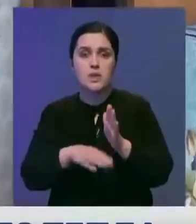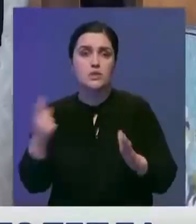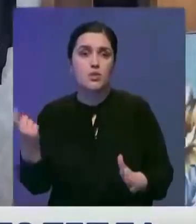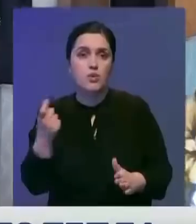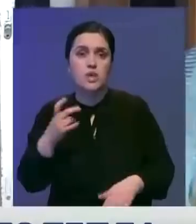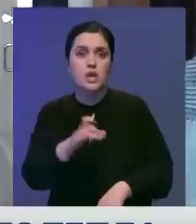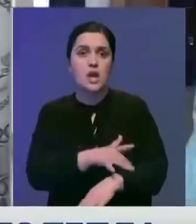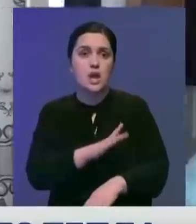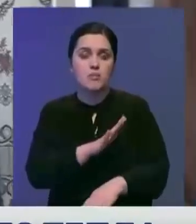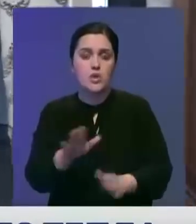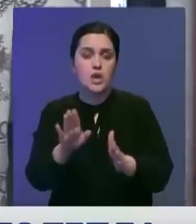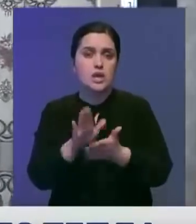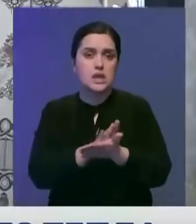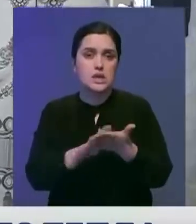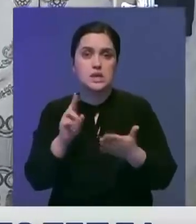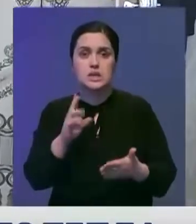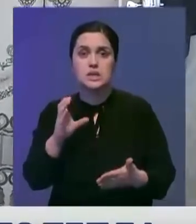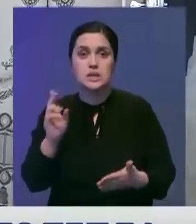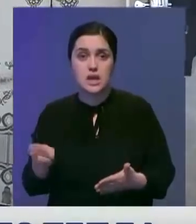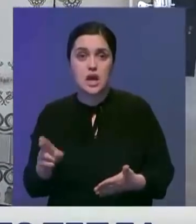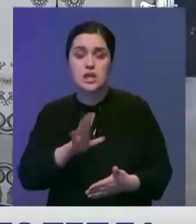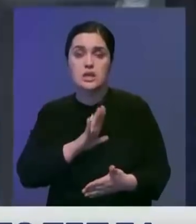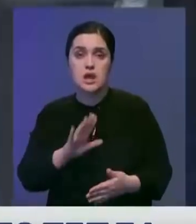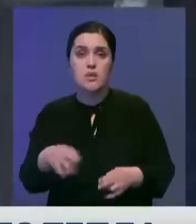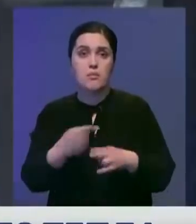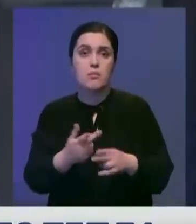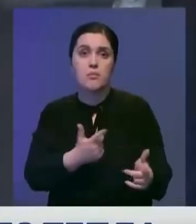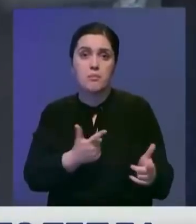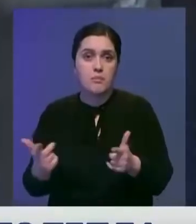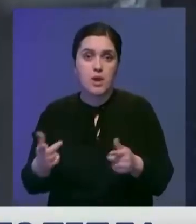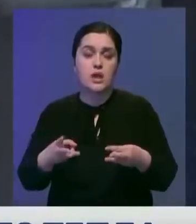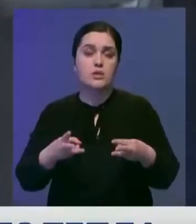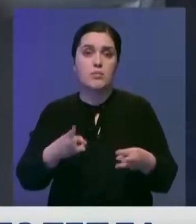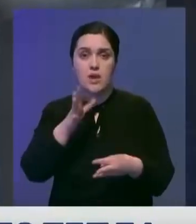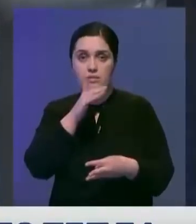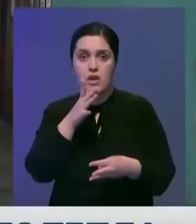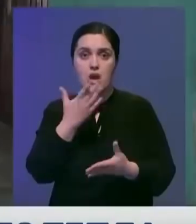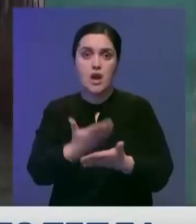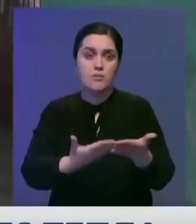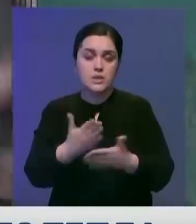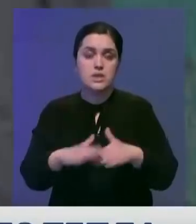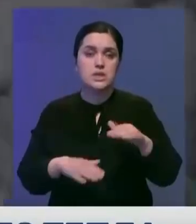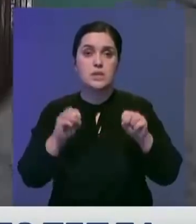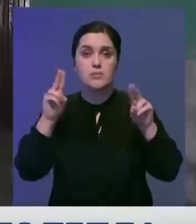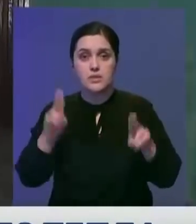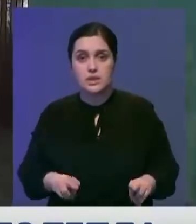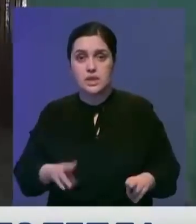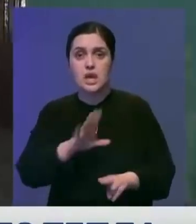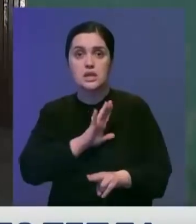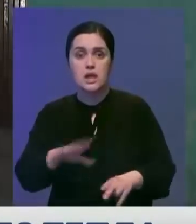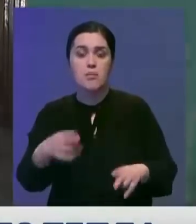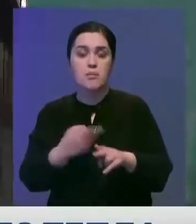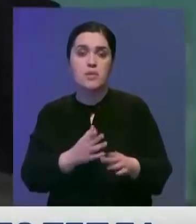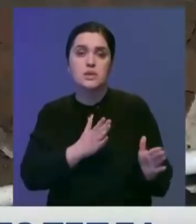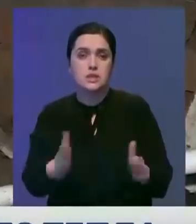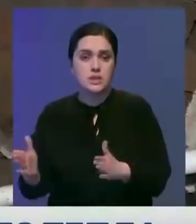Его не обслуживает ни один КСК. Не были проведены работы по подготовке к отопительному периоду, объясняют специалисты. Не производился опрессовка и промывка системы